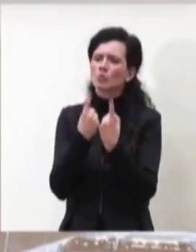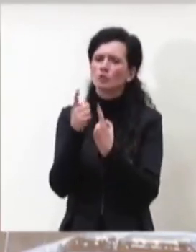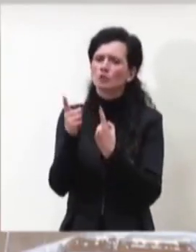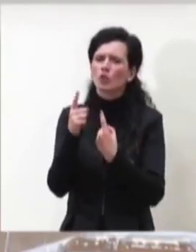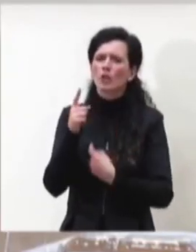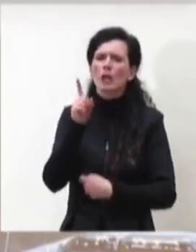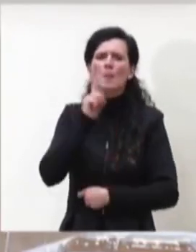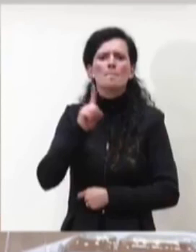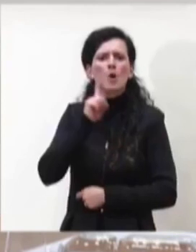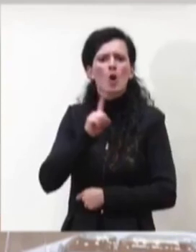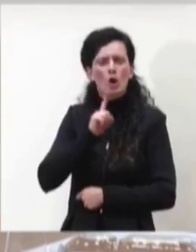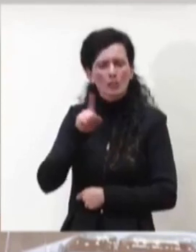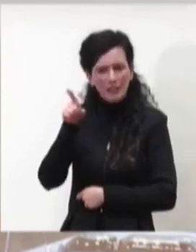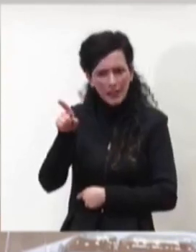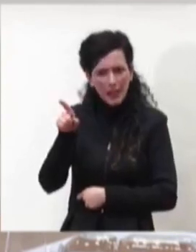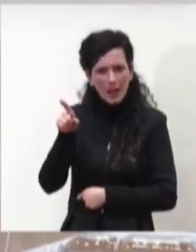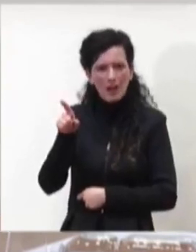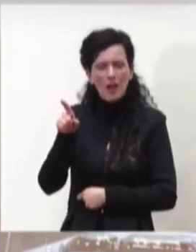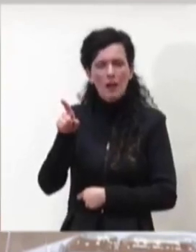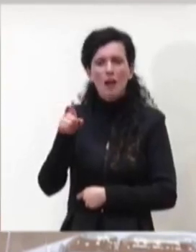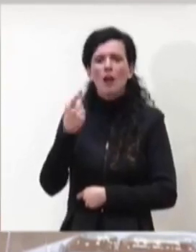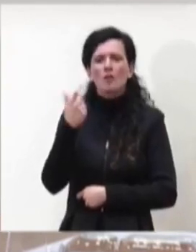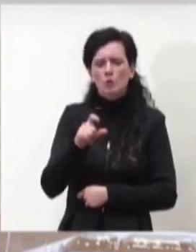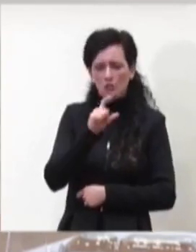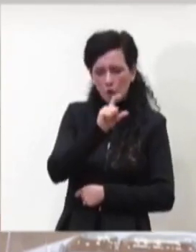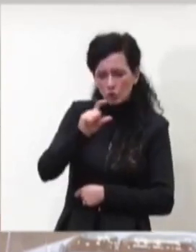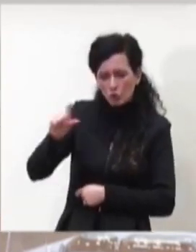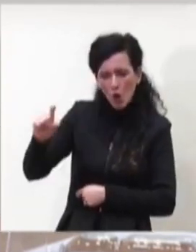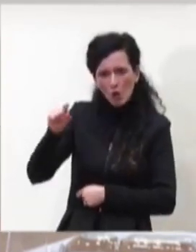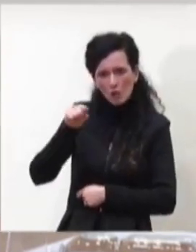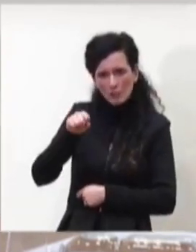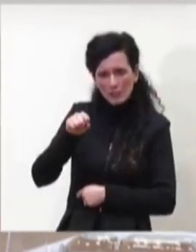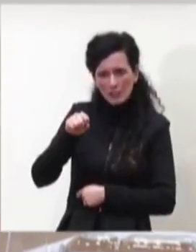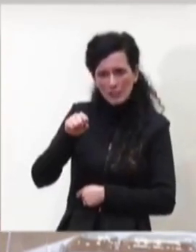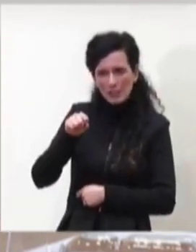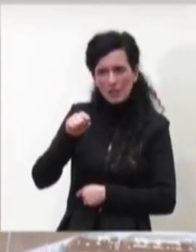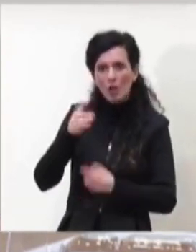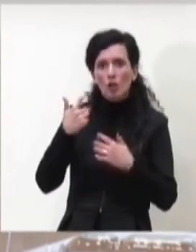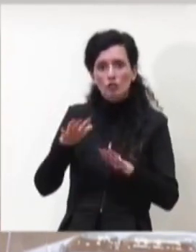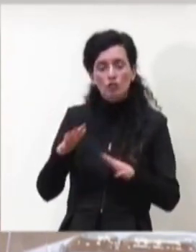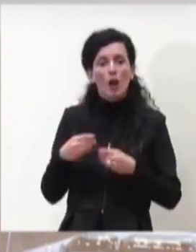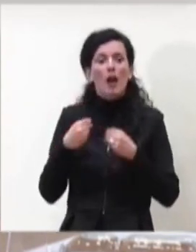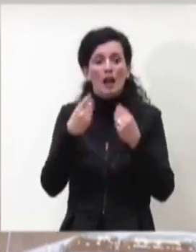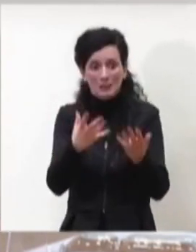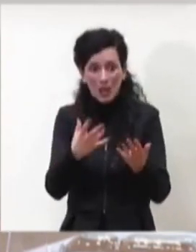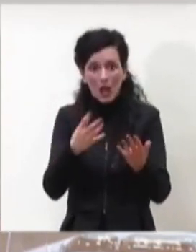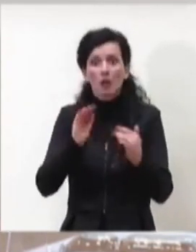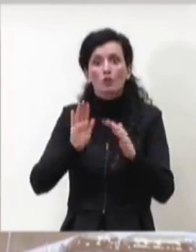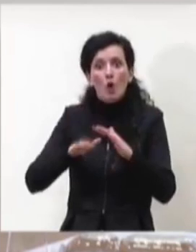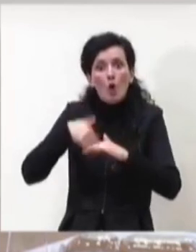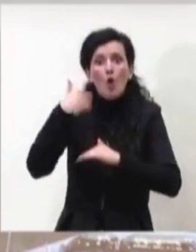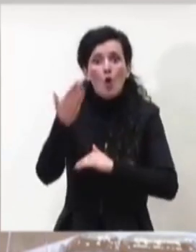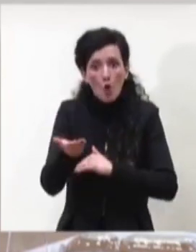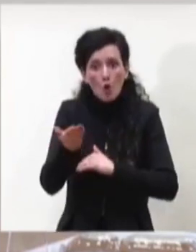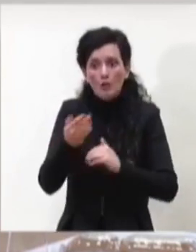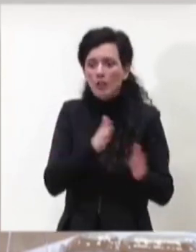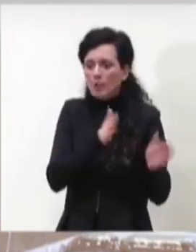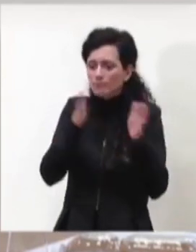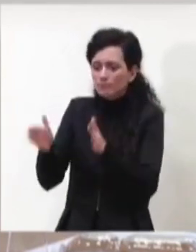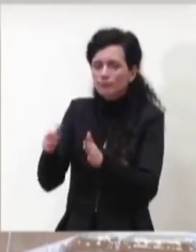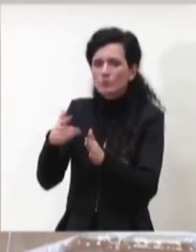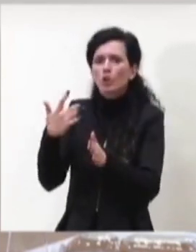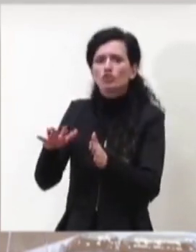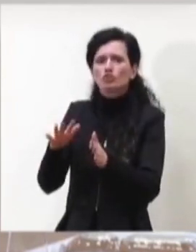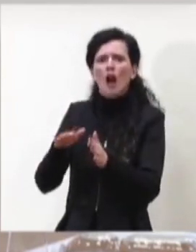dosi somministrate diciamo oltre quelle previste ai sanitari se